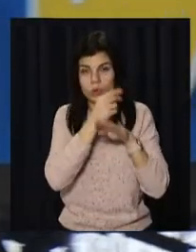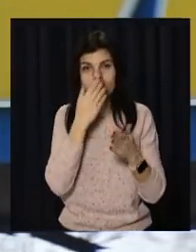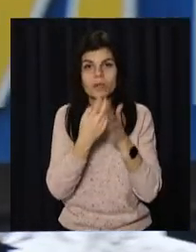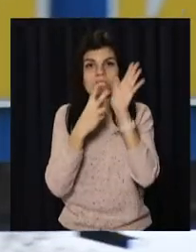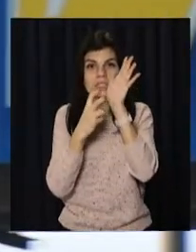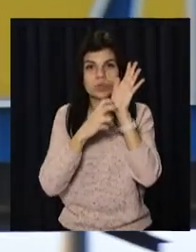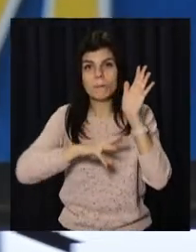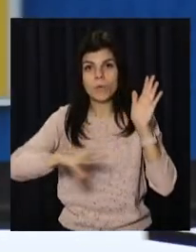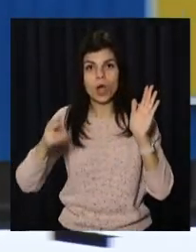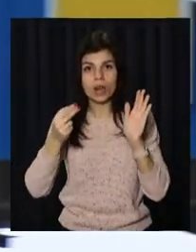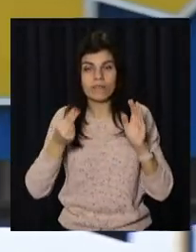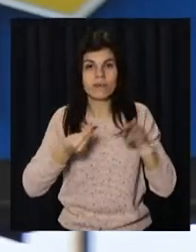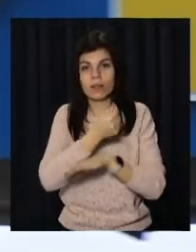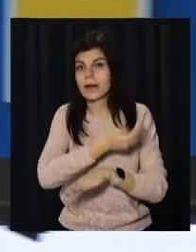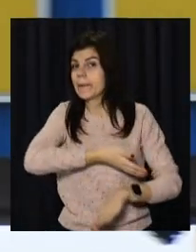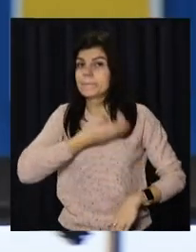700 мільйонів гривень.